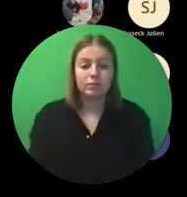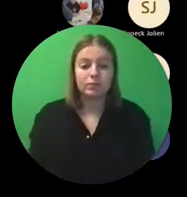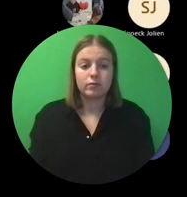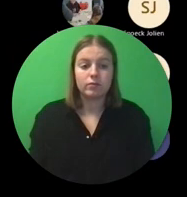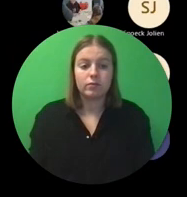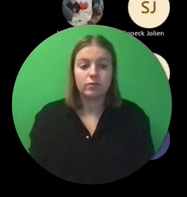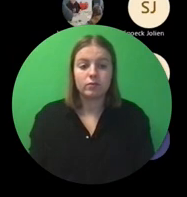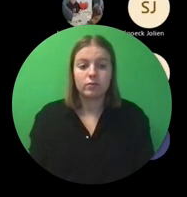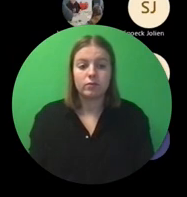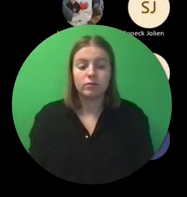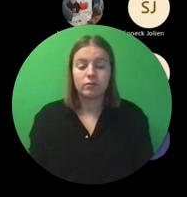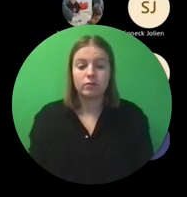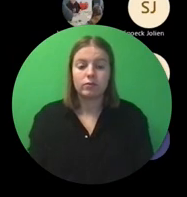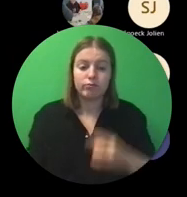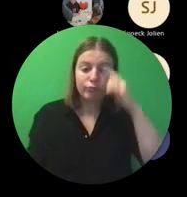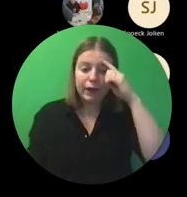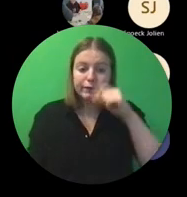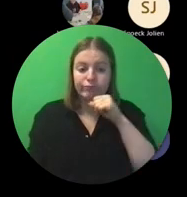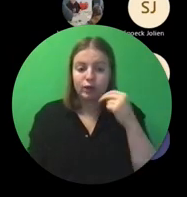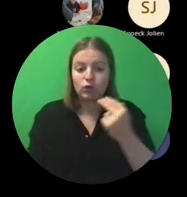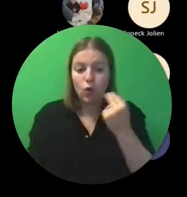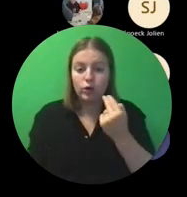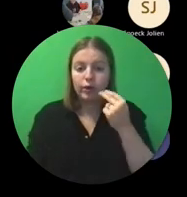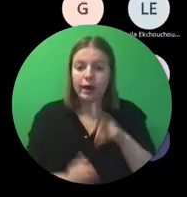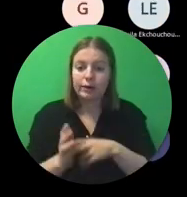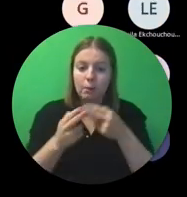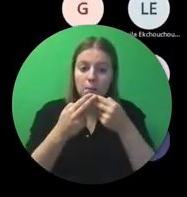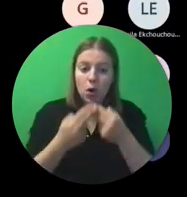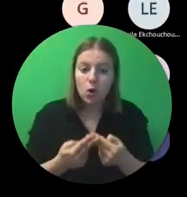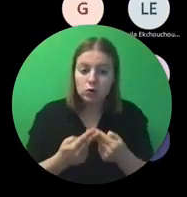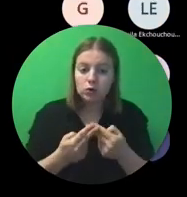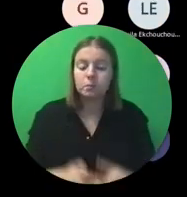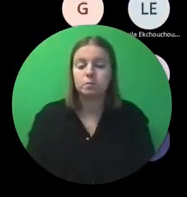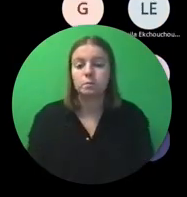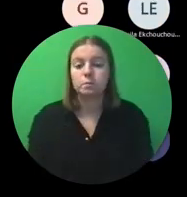Dan denk ik niet dat we hoeven echt te pauseren.